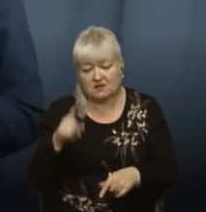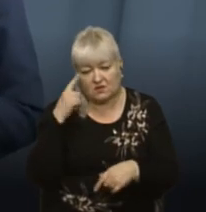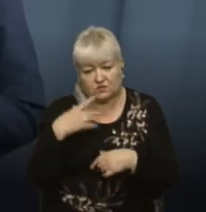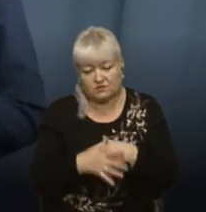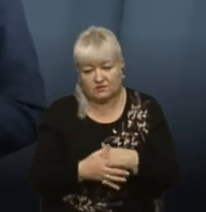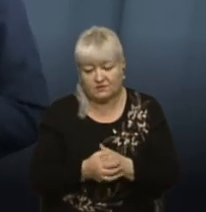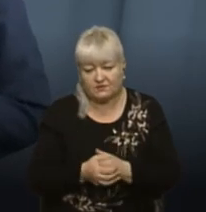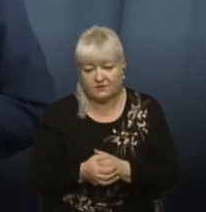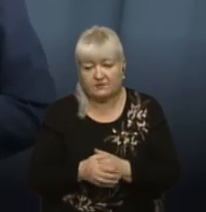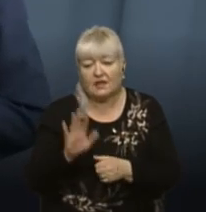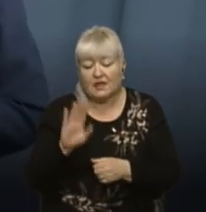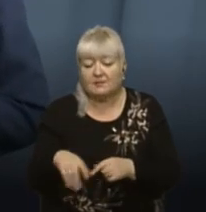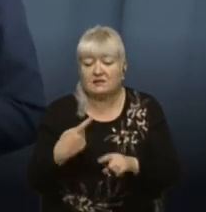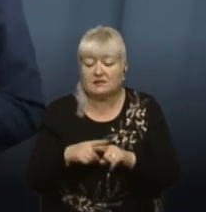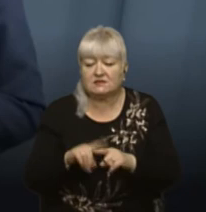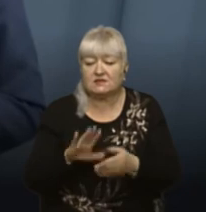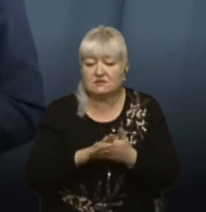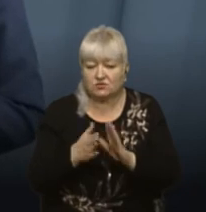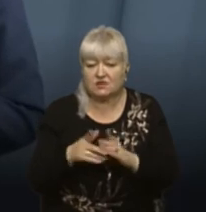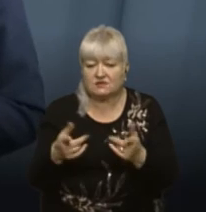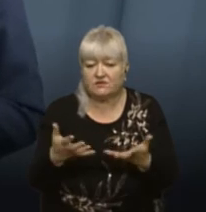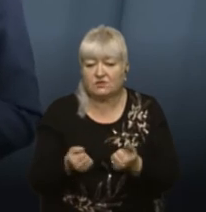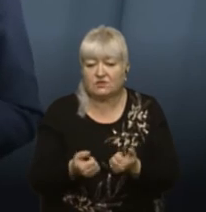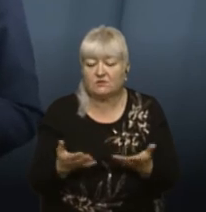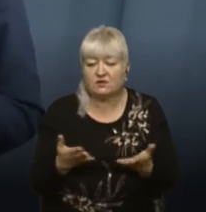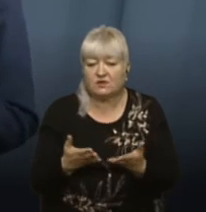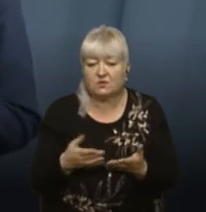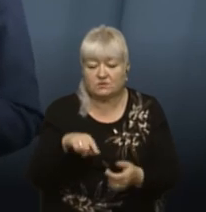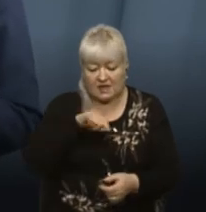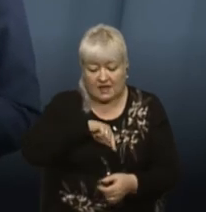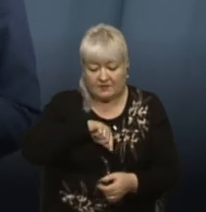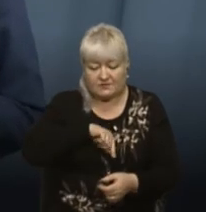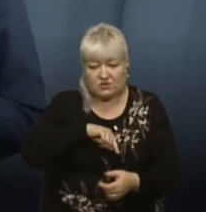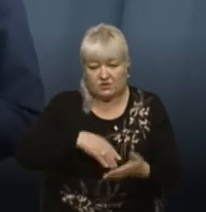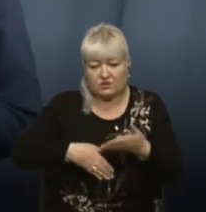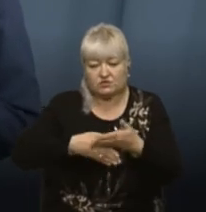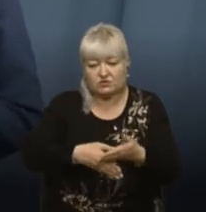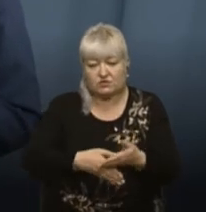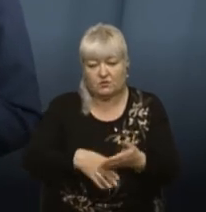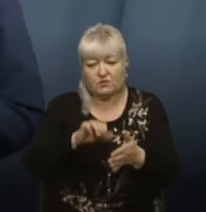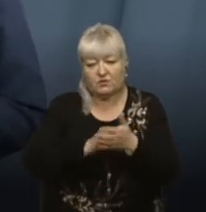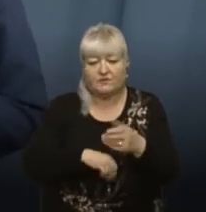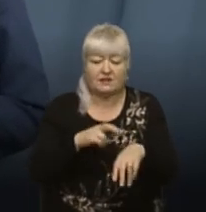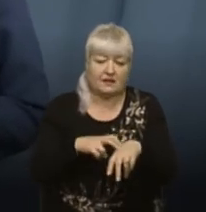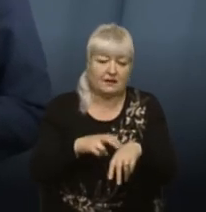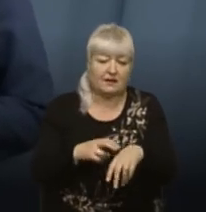після цієї всієї ситуації, чи отримували ви якусь психологічну допомогу, наприклад, від лікарів?